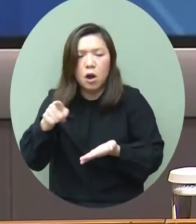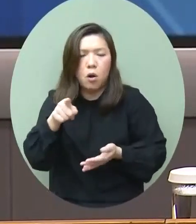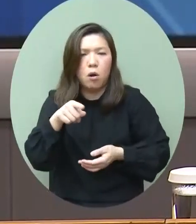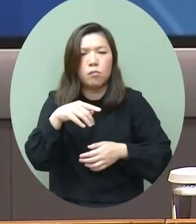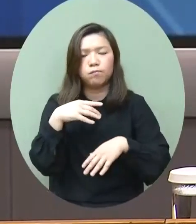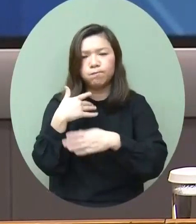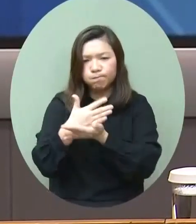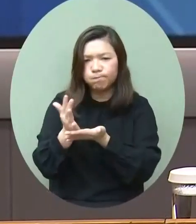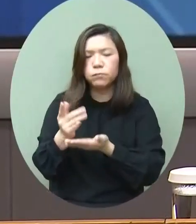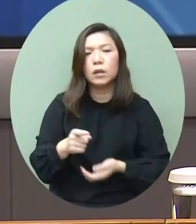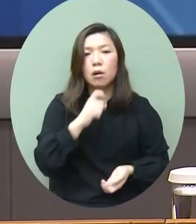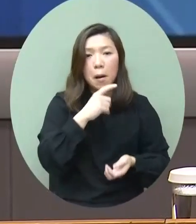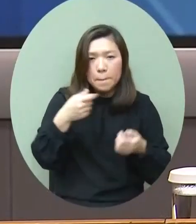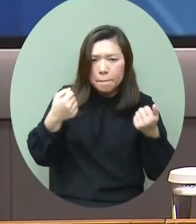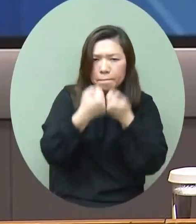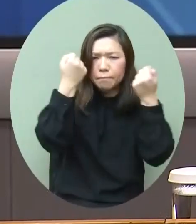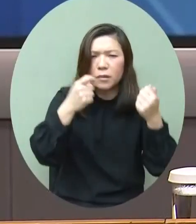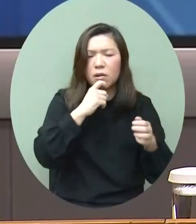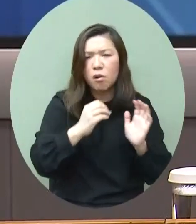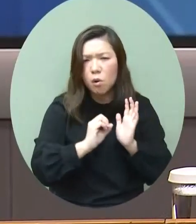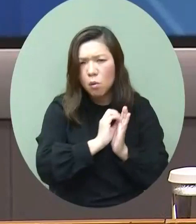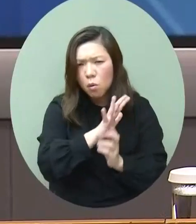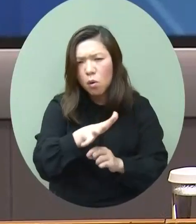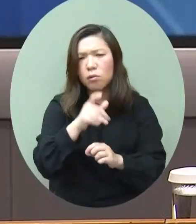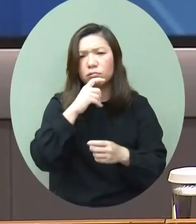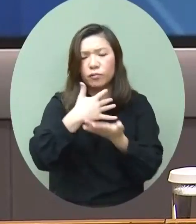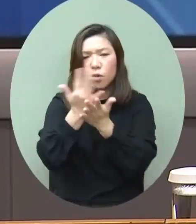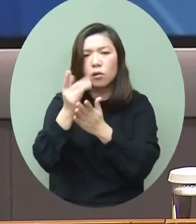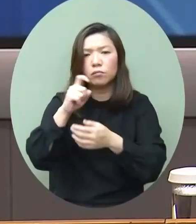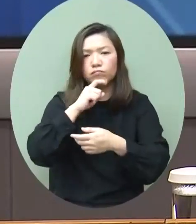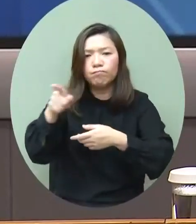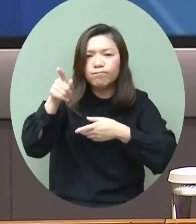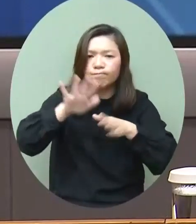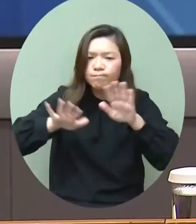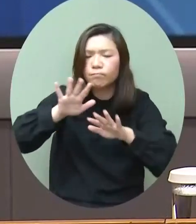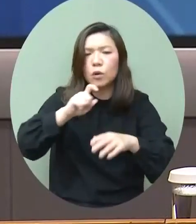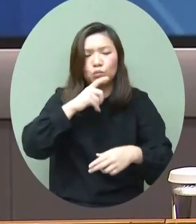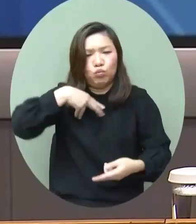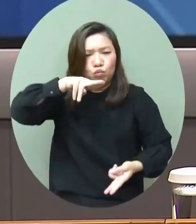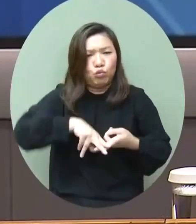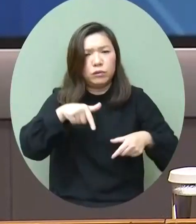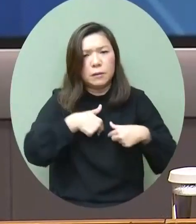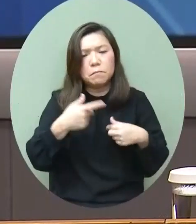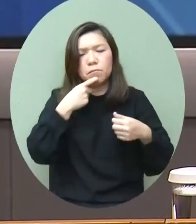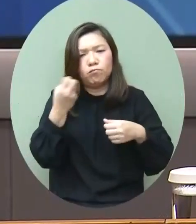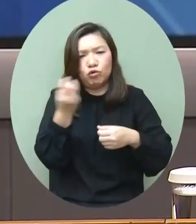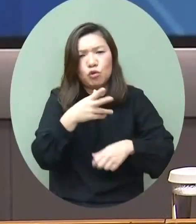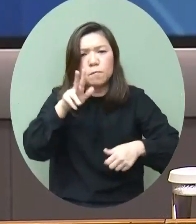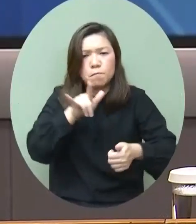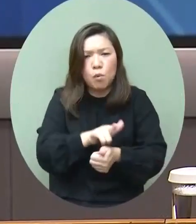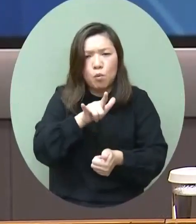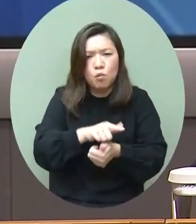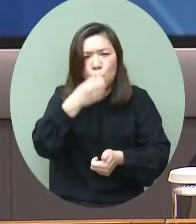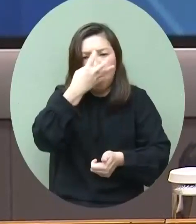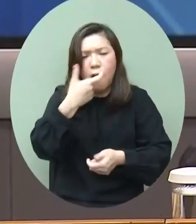無論是面對疫情的衝擊又或者是其他宏觀的風險事件我們都有十足的信心去維護我們香港的